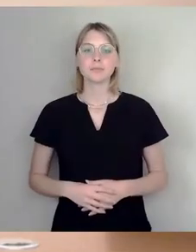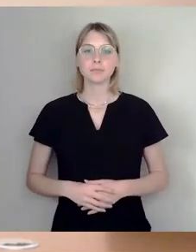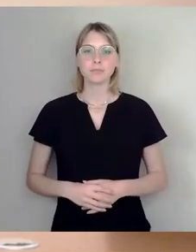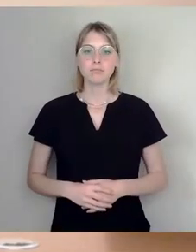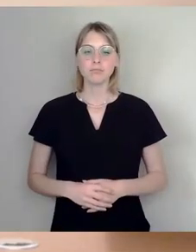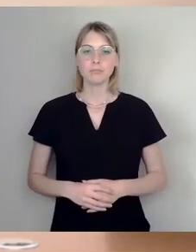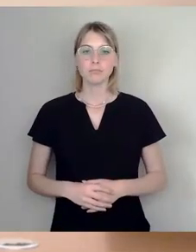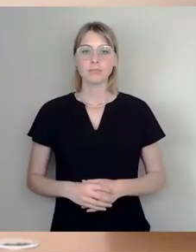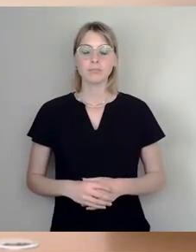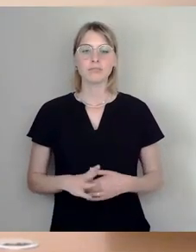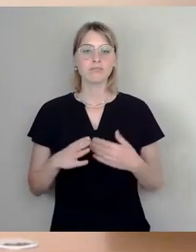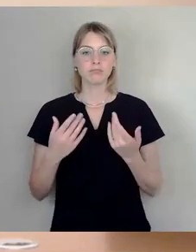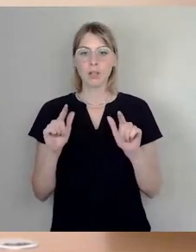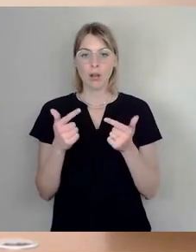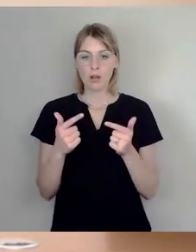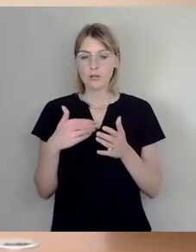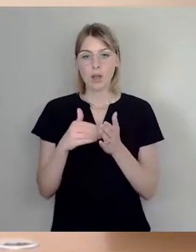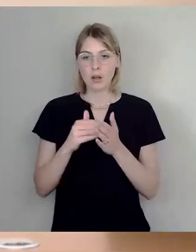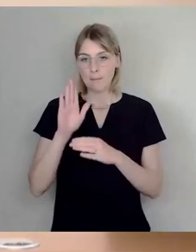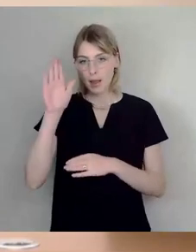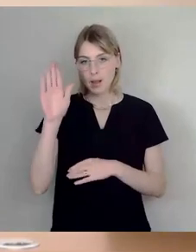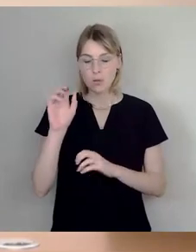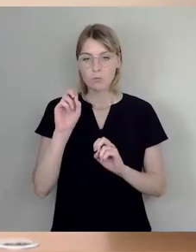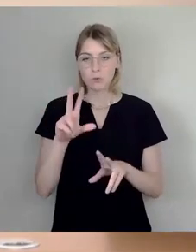keine weiteren Wortmeldungen, deswegen